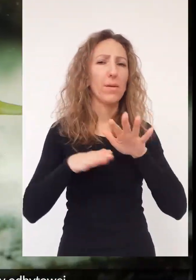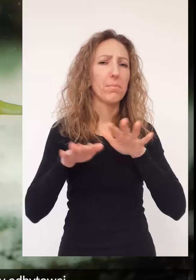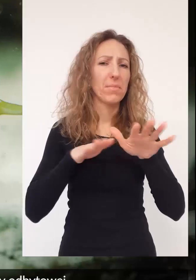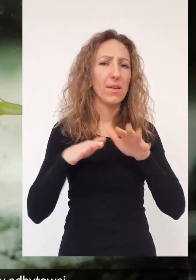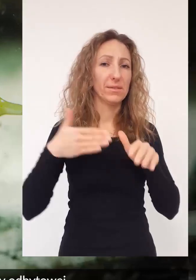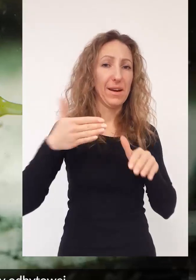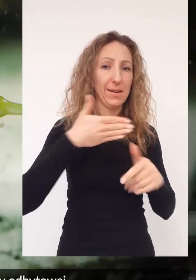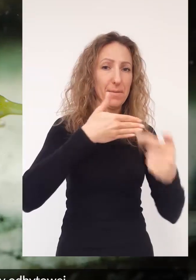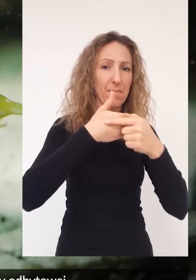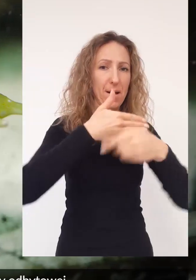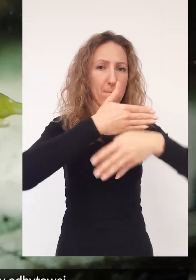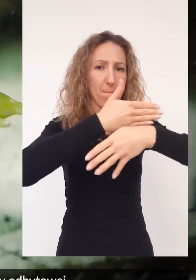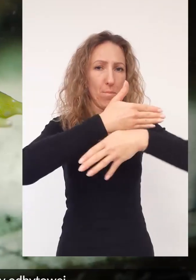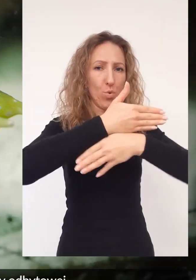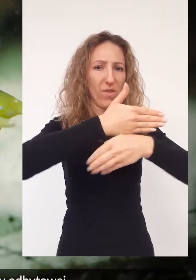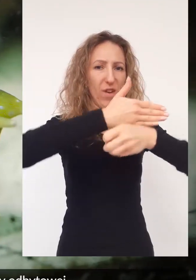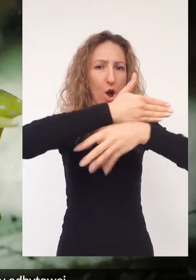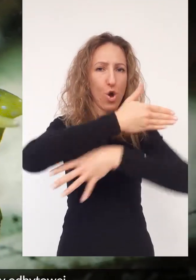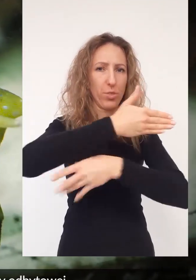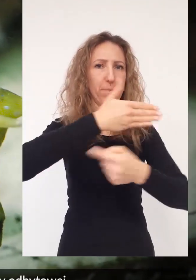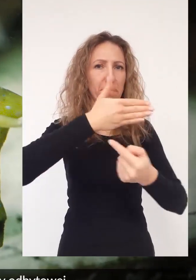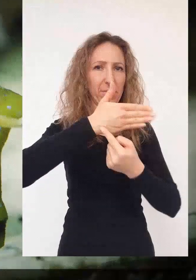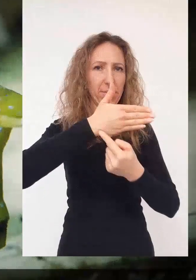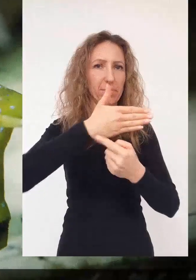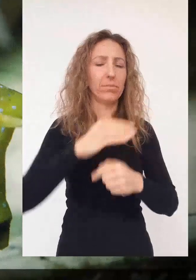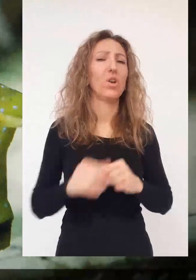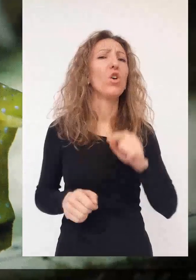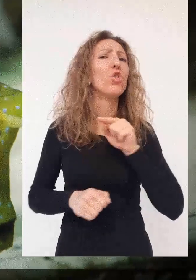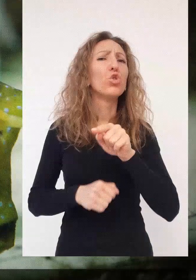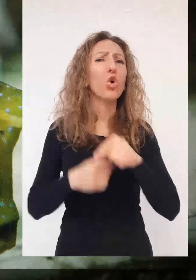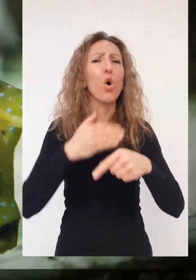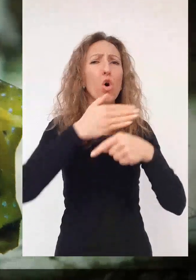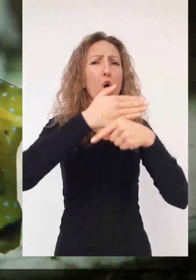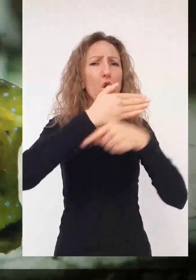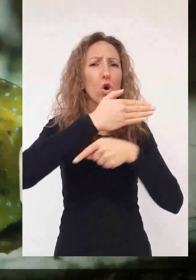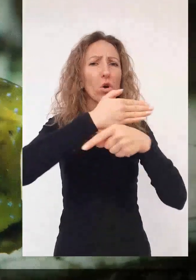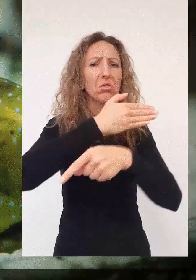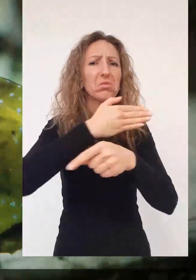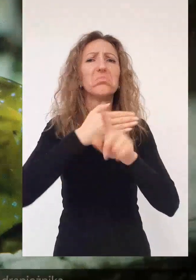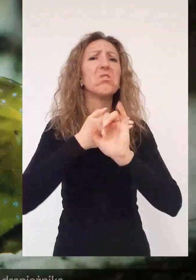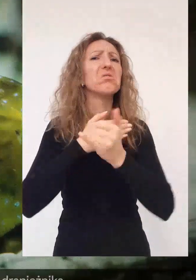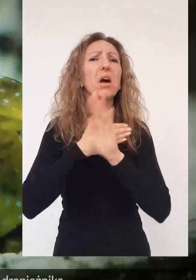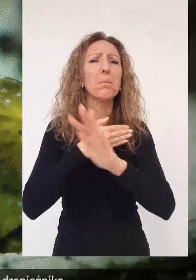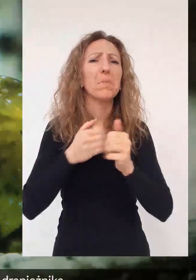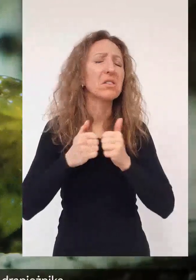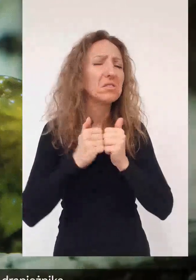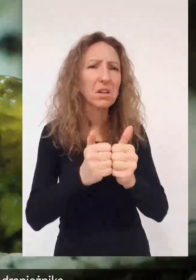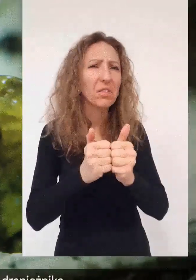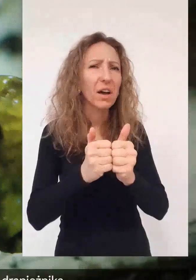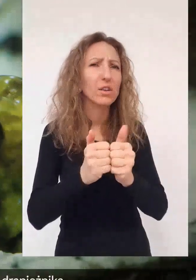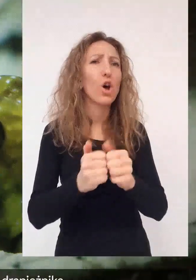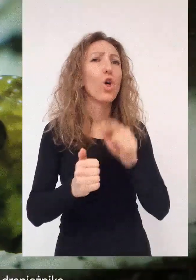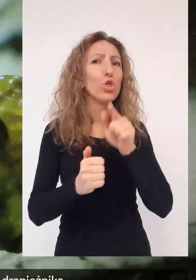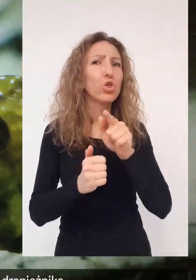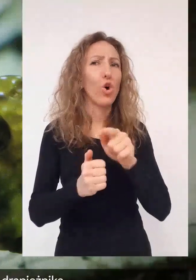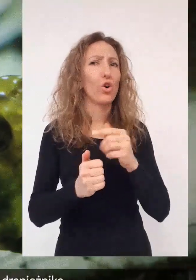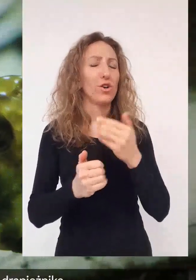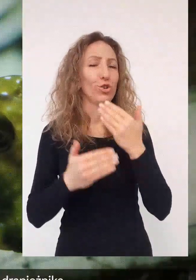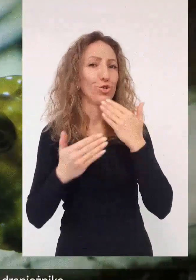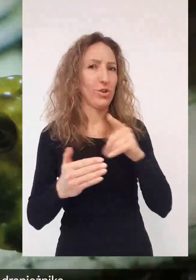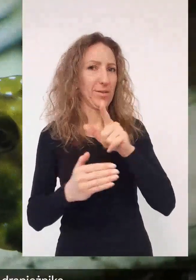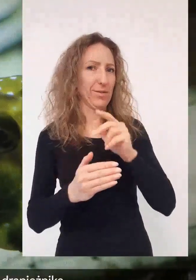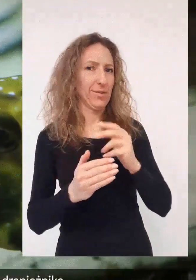wyrastają w pobliżu płetwy odbytowej i skierowane są do tyłu. Ich zadaniem jest